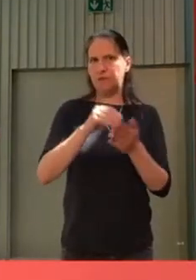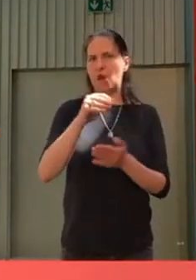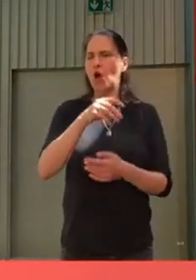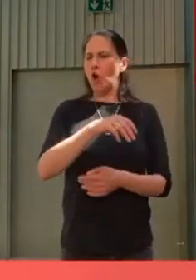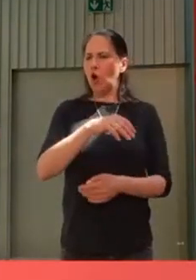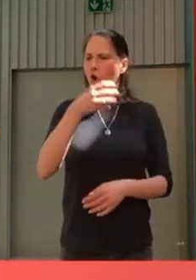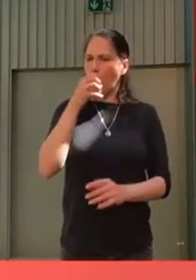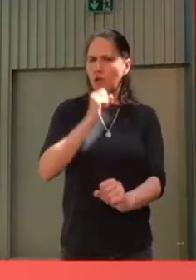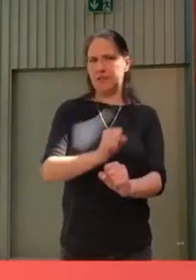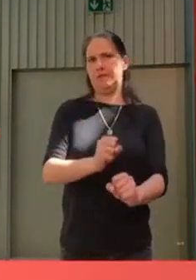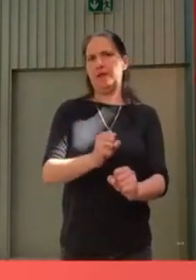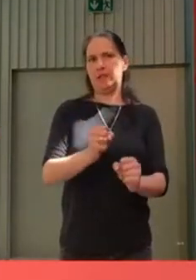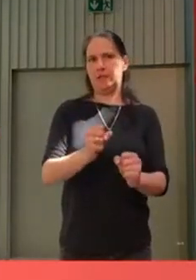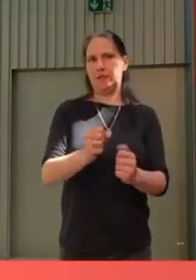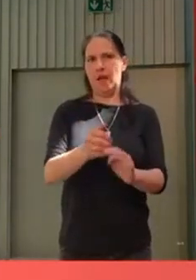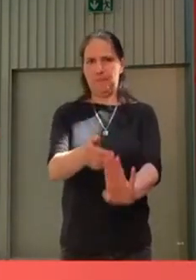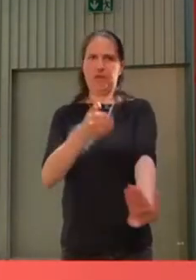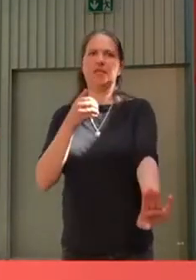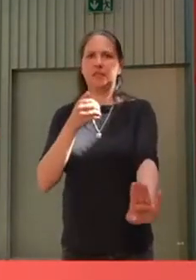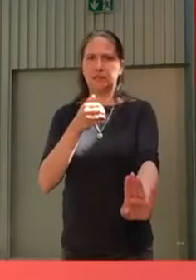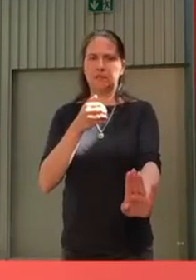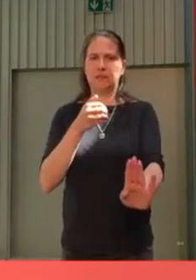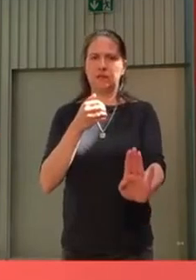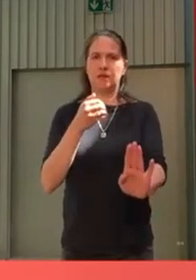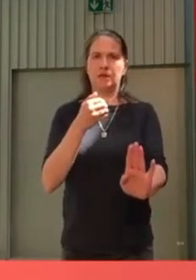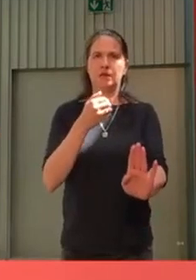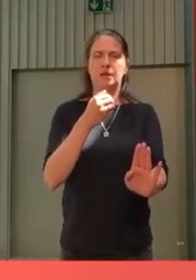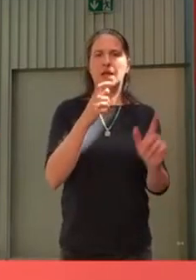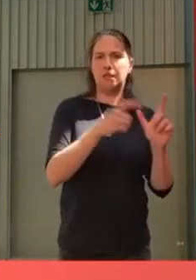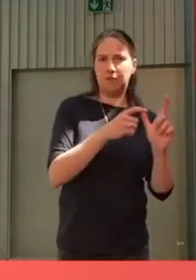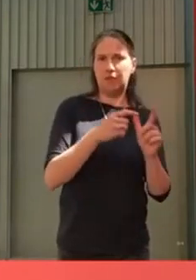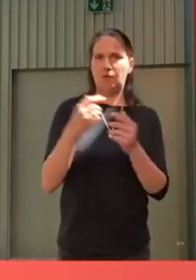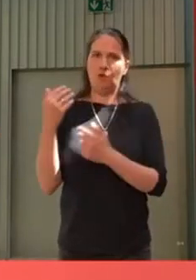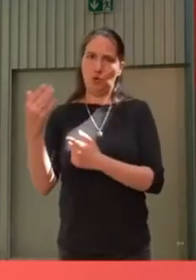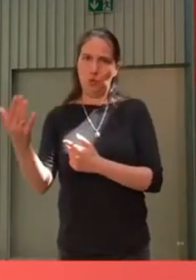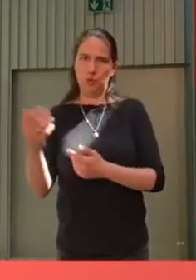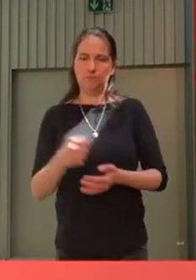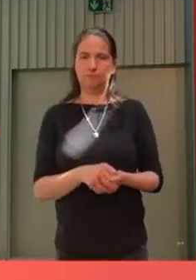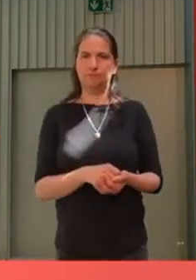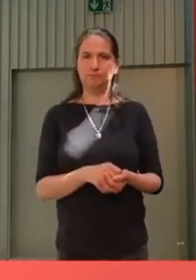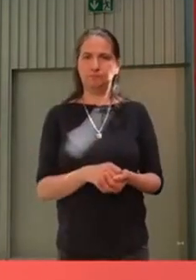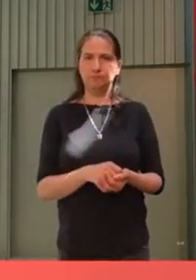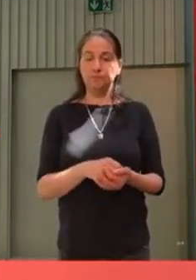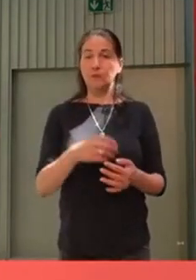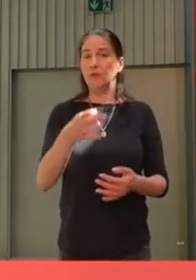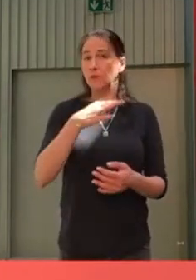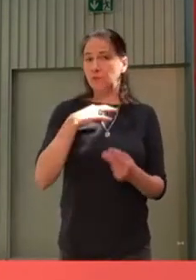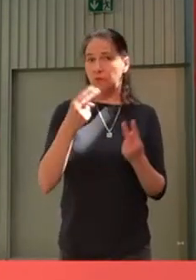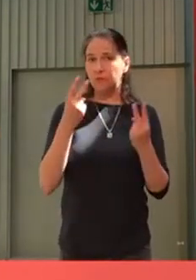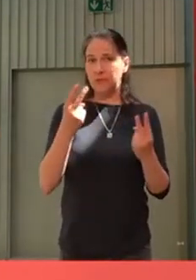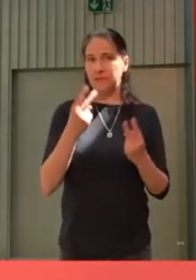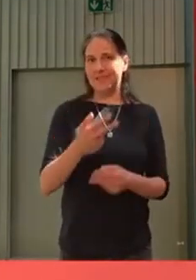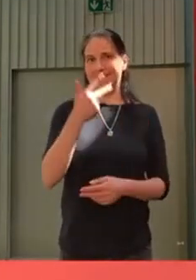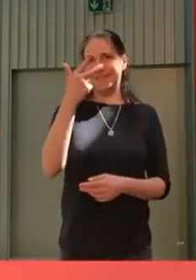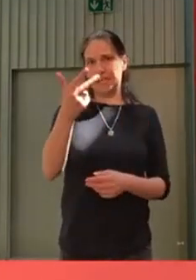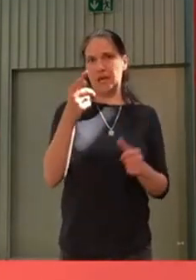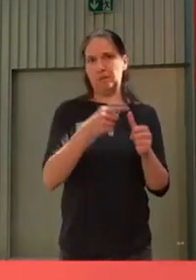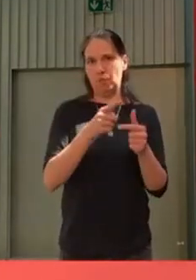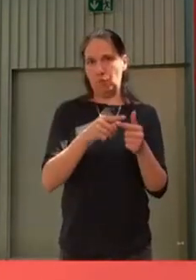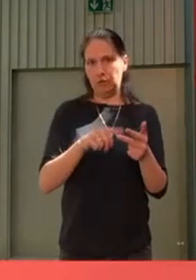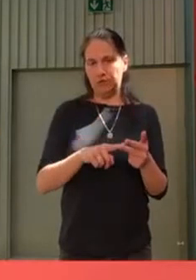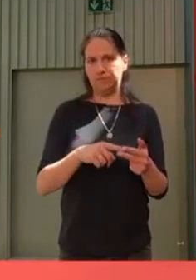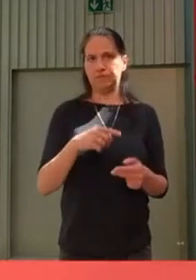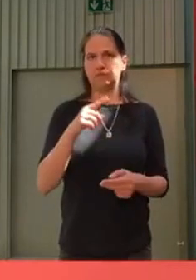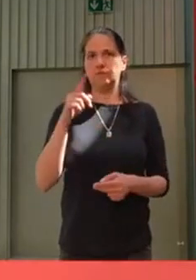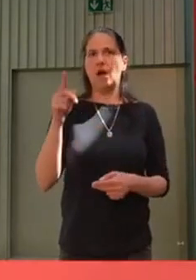von anderen, von Grüne und SPD. Für uns ist wichtig, drei Punkte, das kommt auch